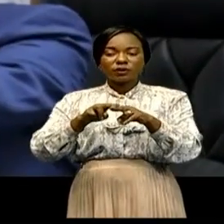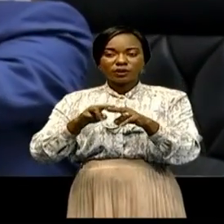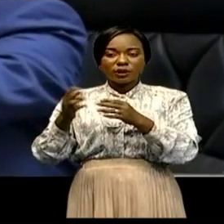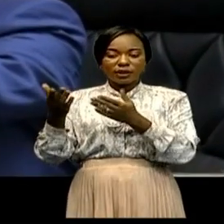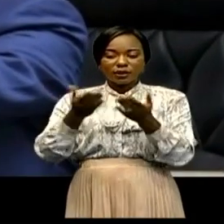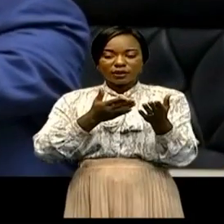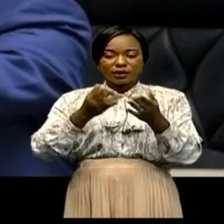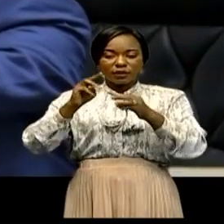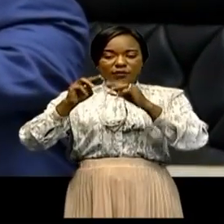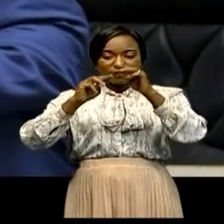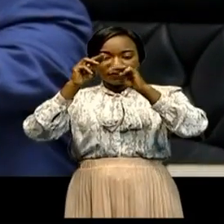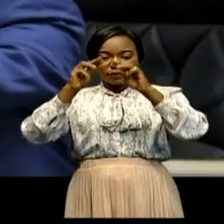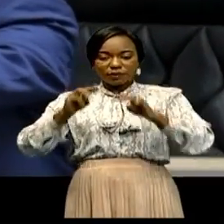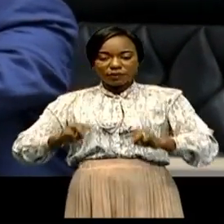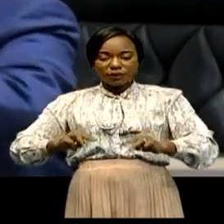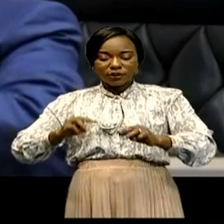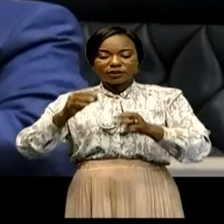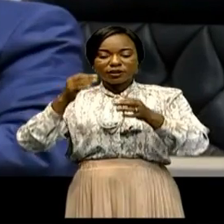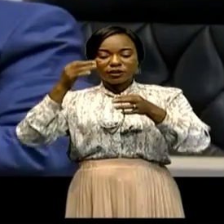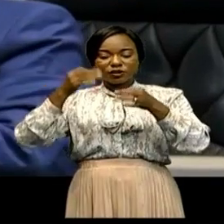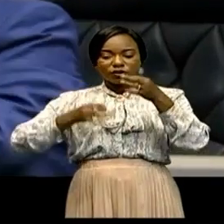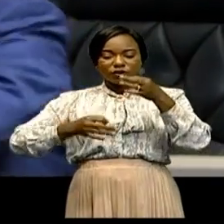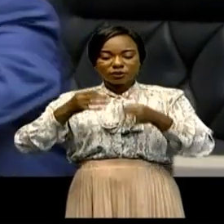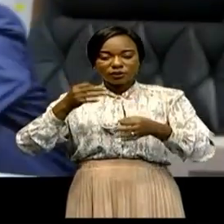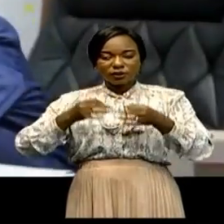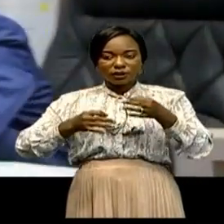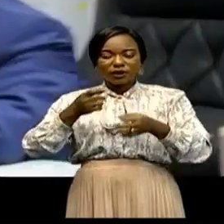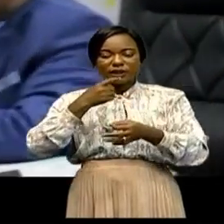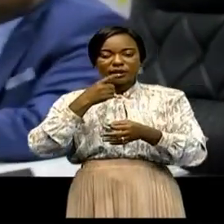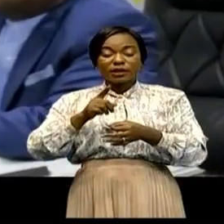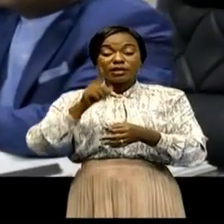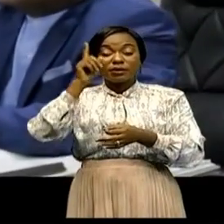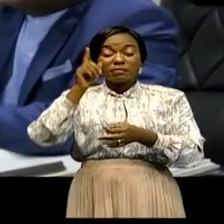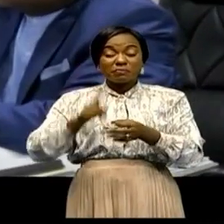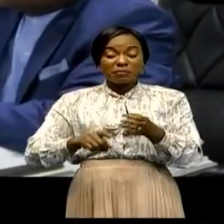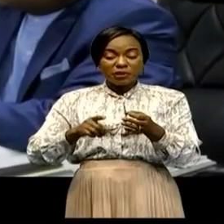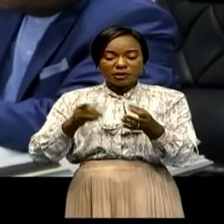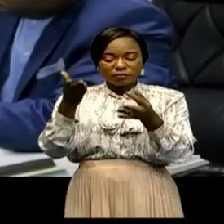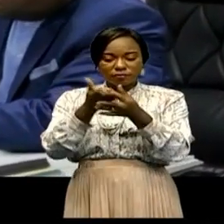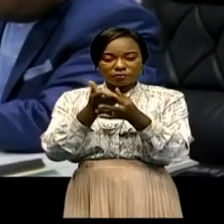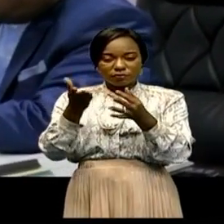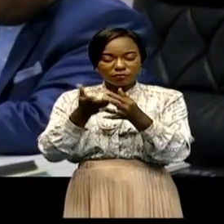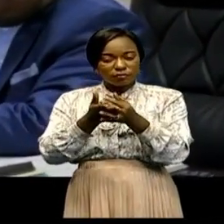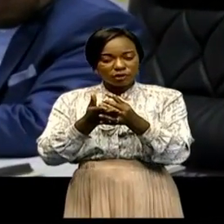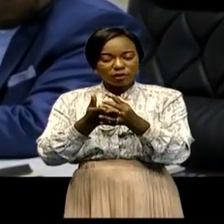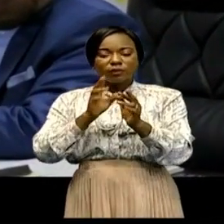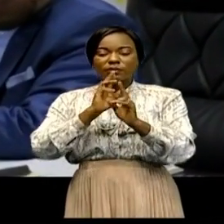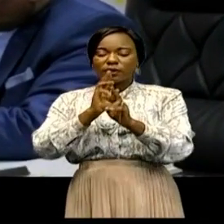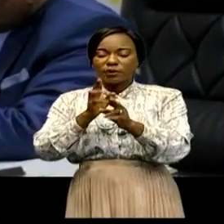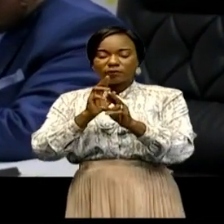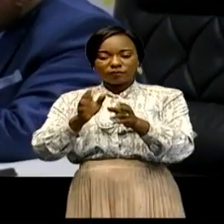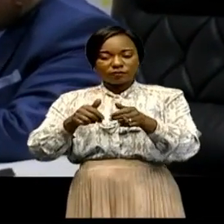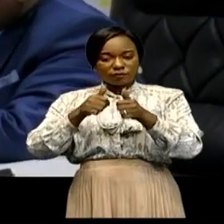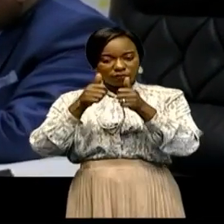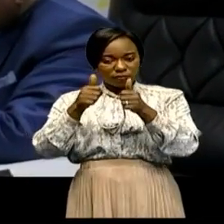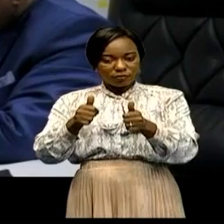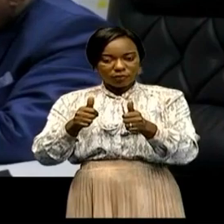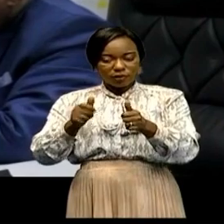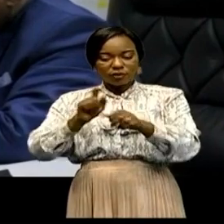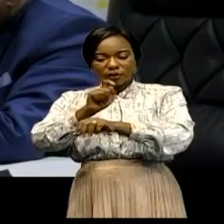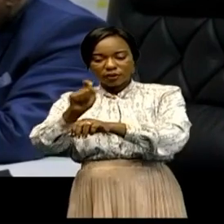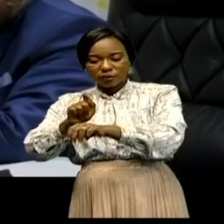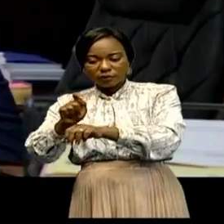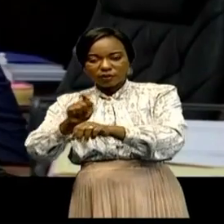du ministère de la Justice ont dénombré près de 1 400 dossiers traités et répartis selon les différents cours et tribunaux de la